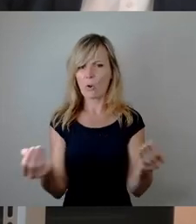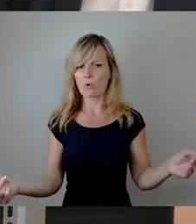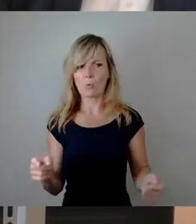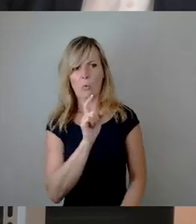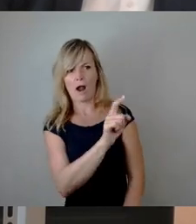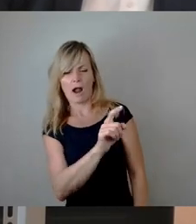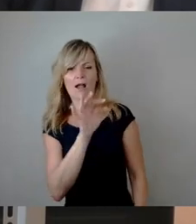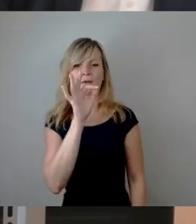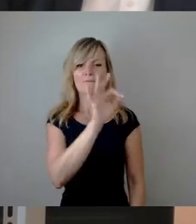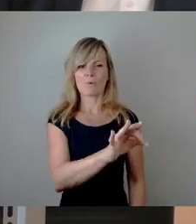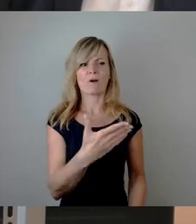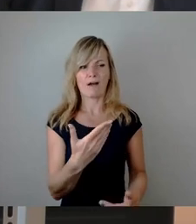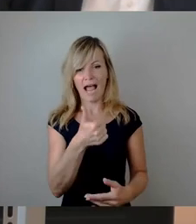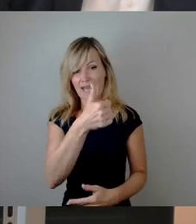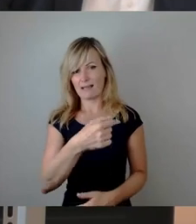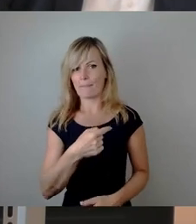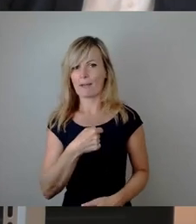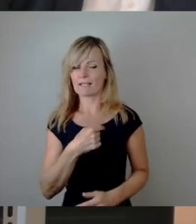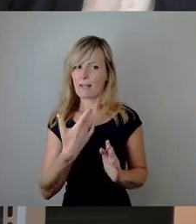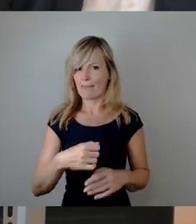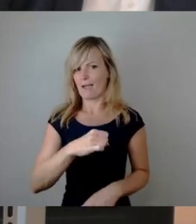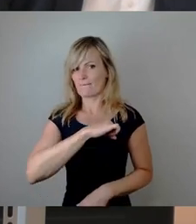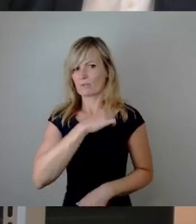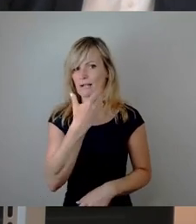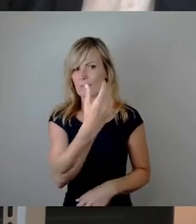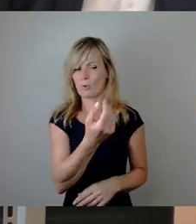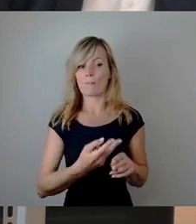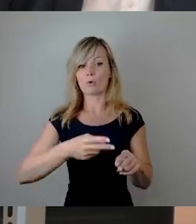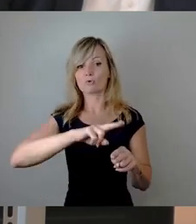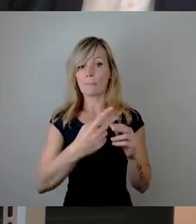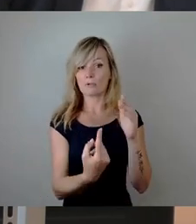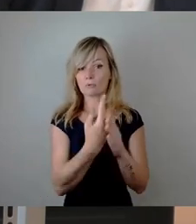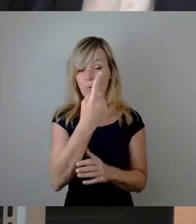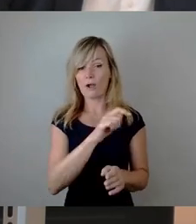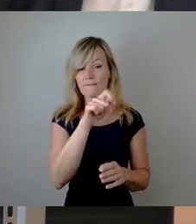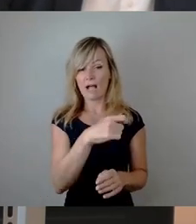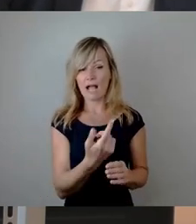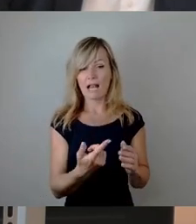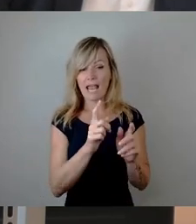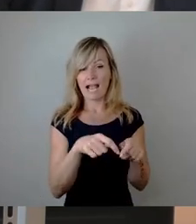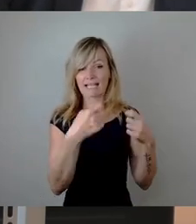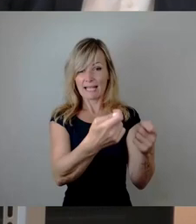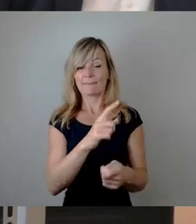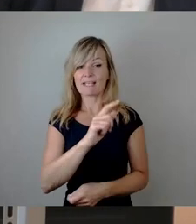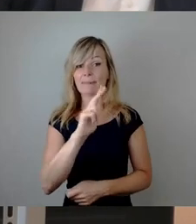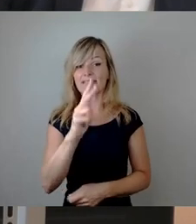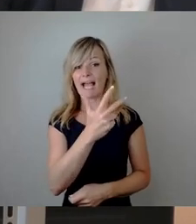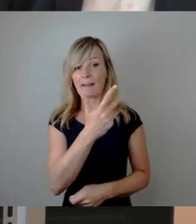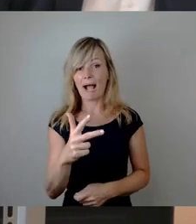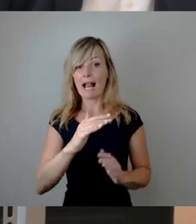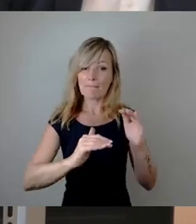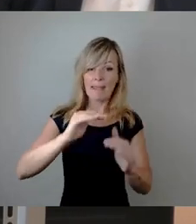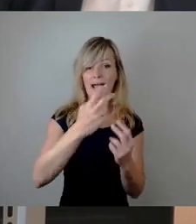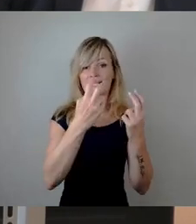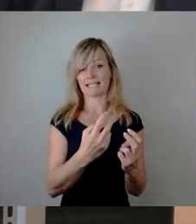auch dafür sorgt, dass eine Partei, die denen ein doppelt so hohes Wahlergebnis hatte, aber den dreifachen Sitzanspruch hat. Und das ist bei Ihnen ja tatsächlich